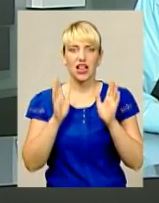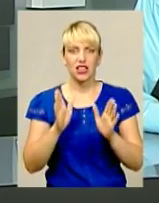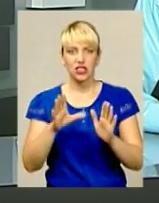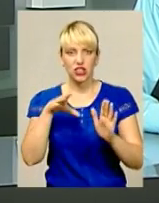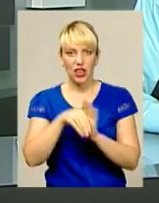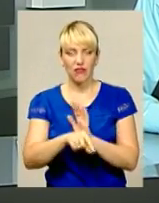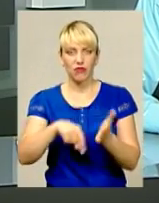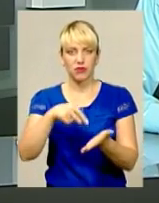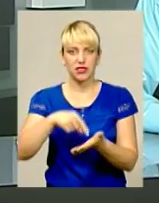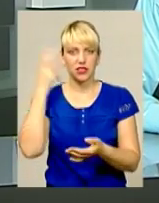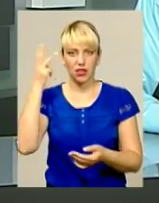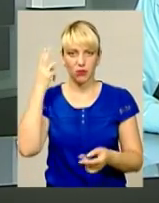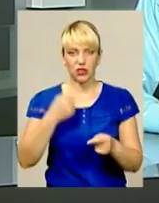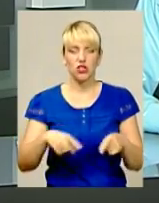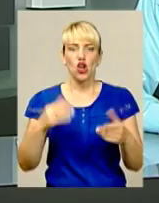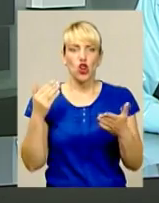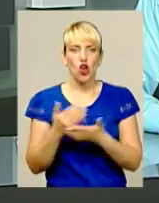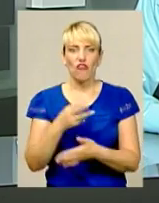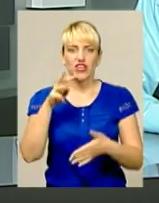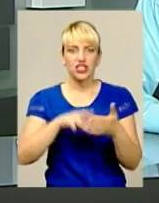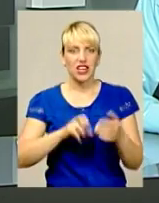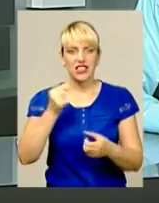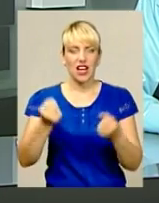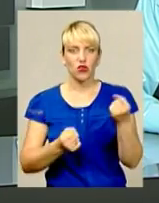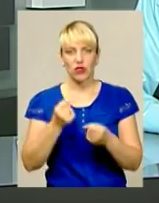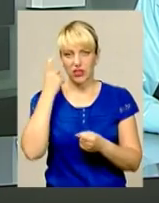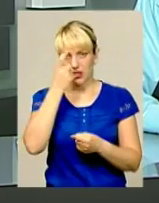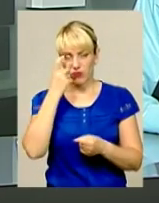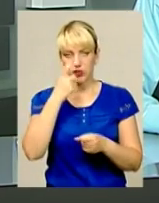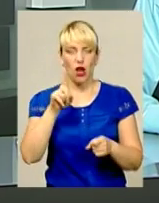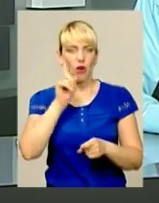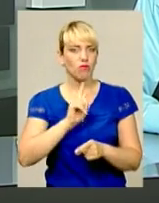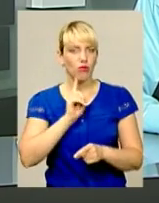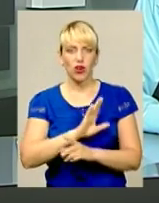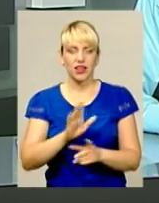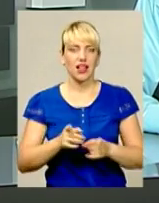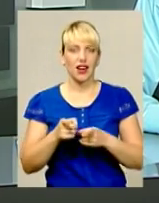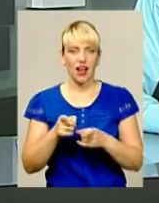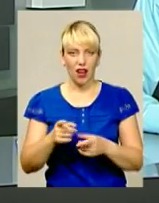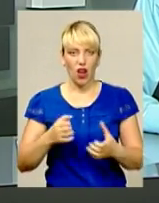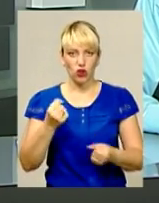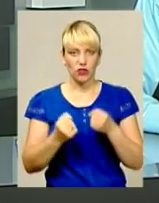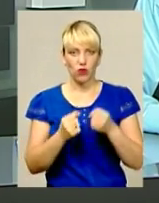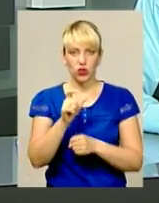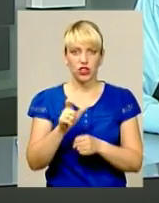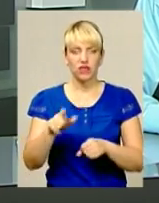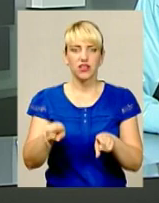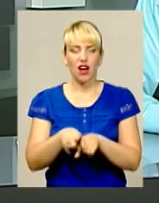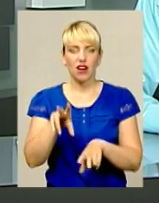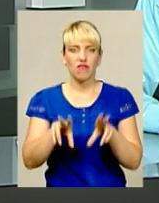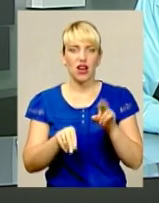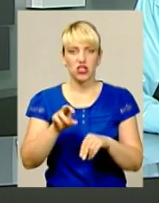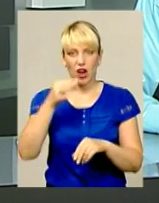обласного центру. Схоже, нові штрафи за кермування у нетверезому стані поки що не надто лякають водіїв. Принаймні так вважають